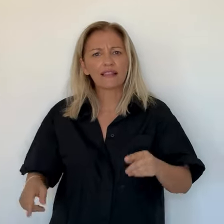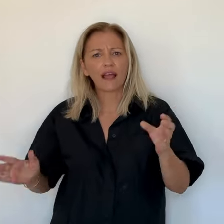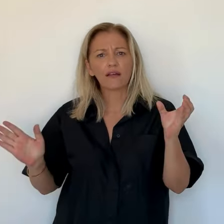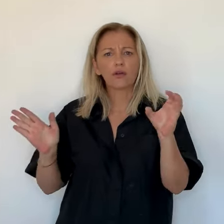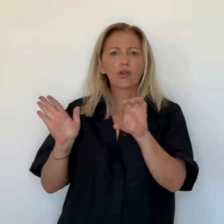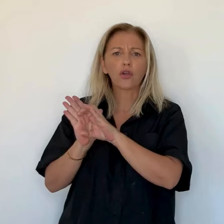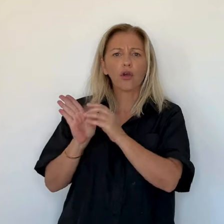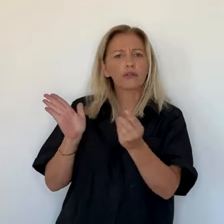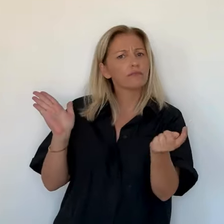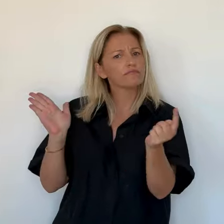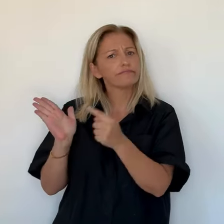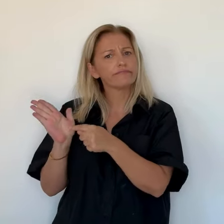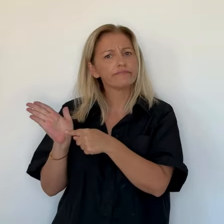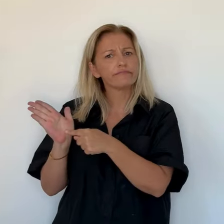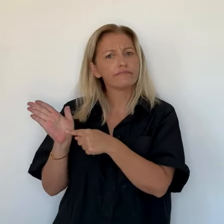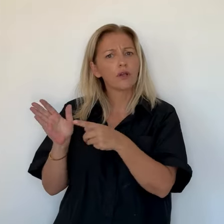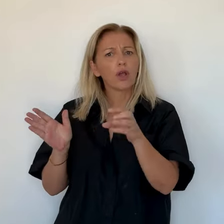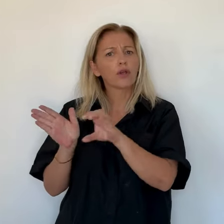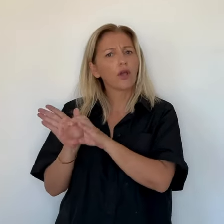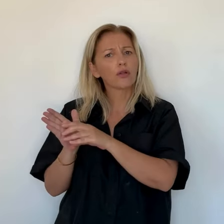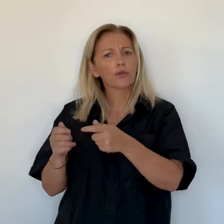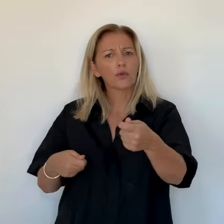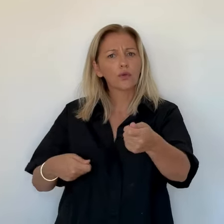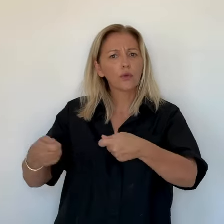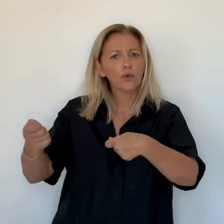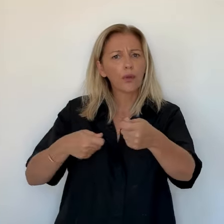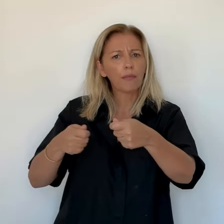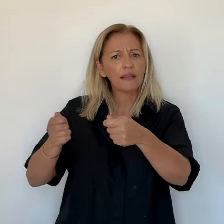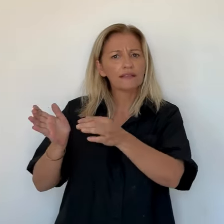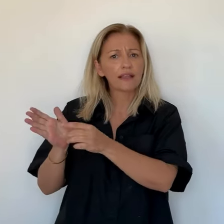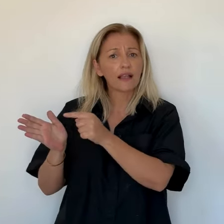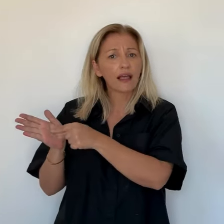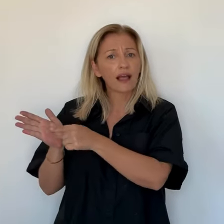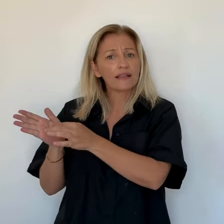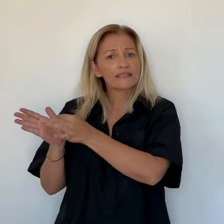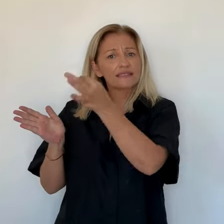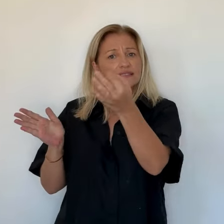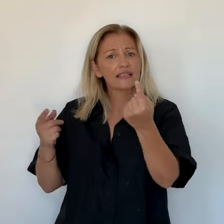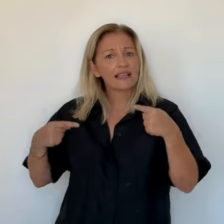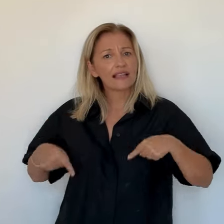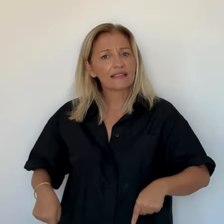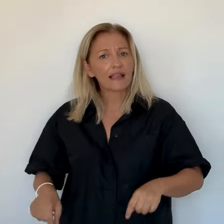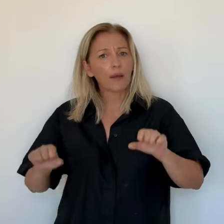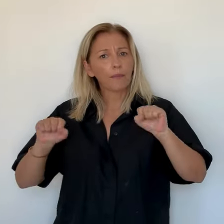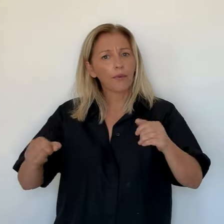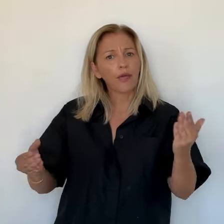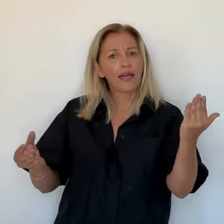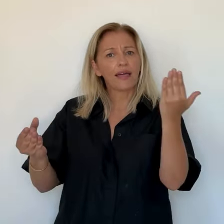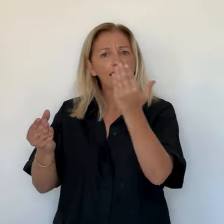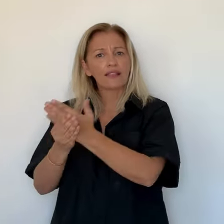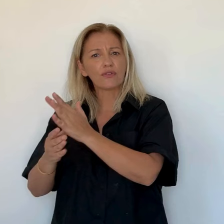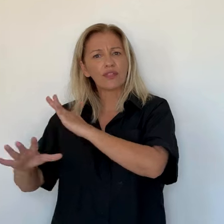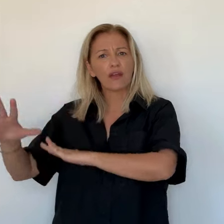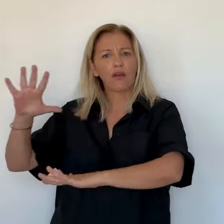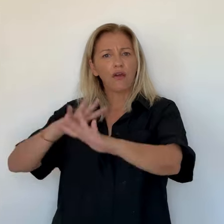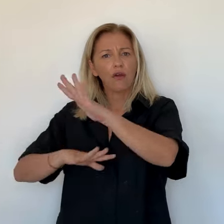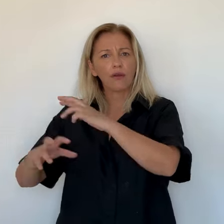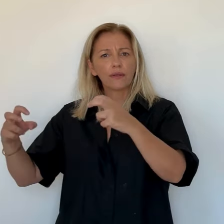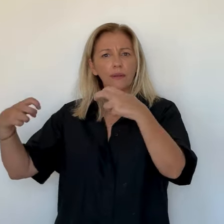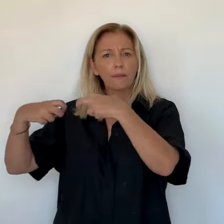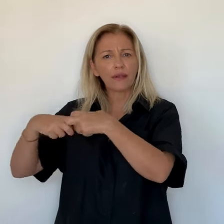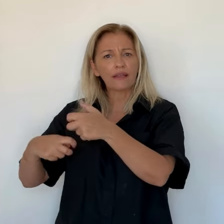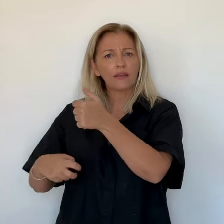lorsqu'on regarde les médias nationaux, se transforme en sentiment d'être pris pour des vaches à lait. Nous le demandons avec force et vigueur. L'application de l'article